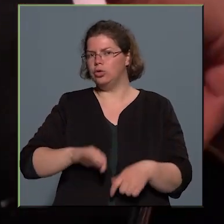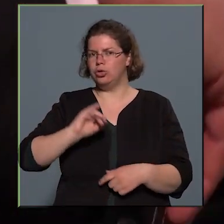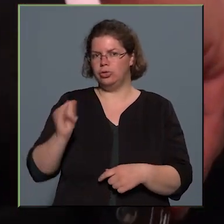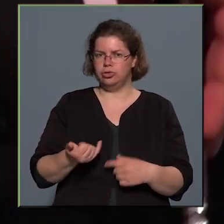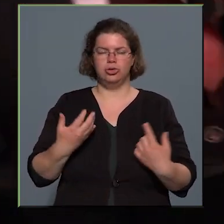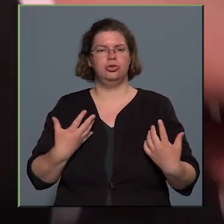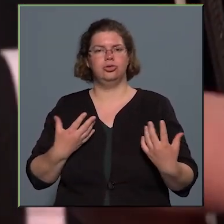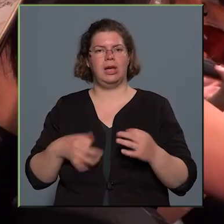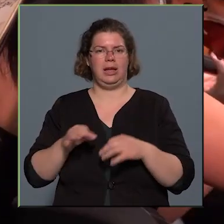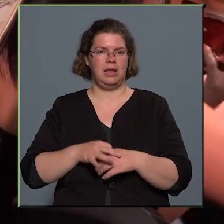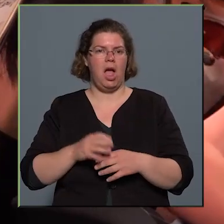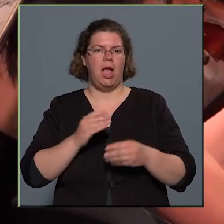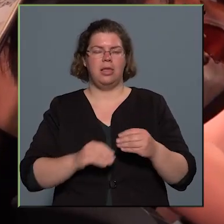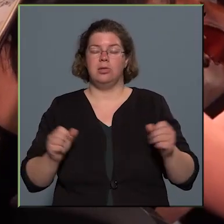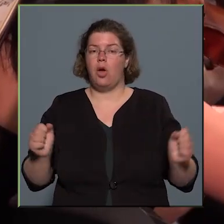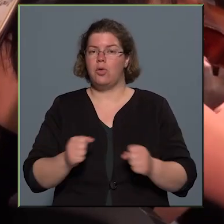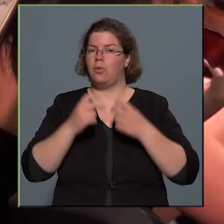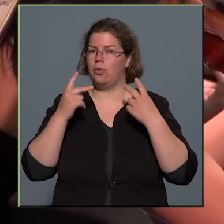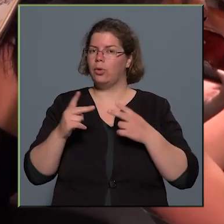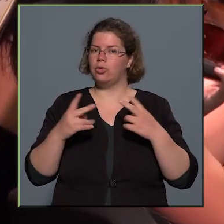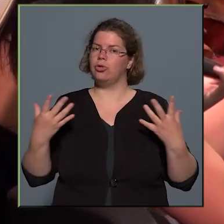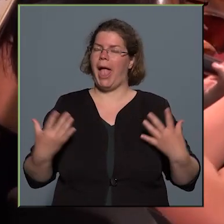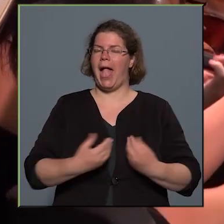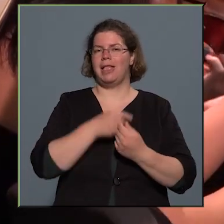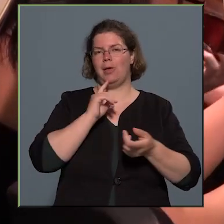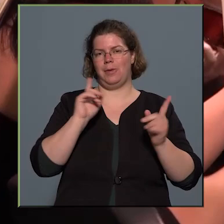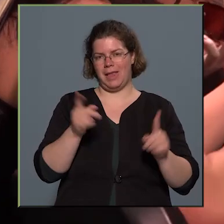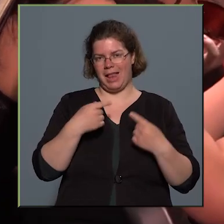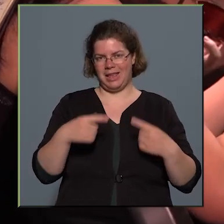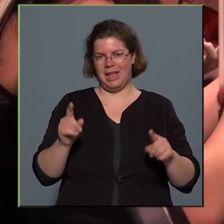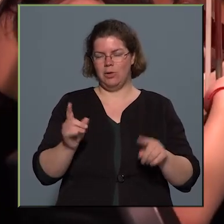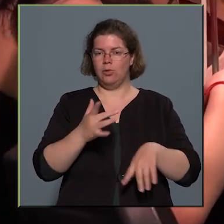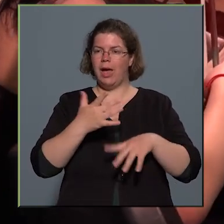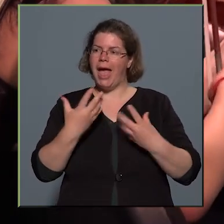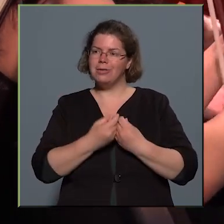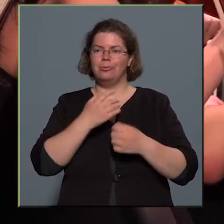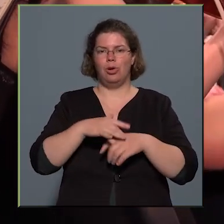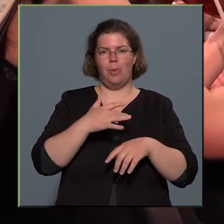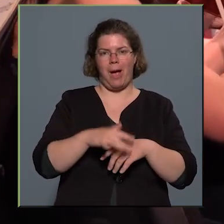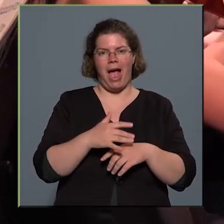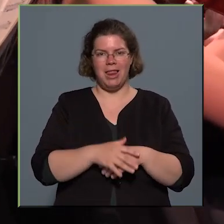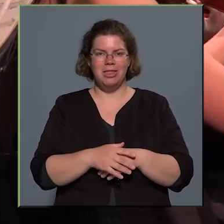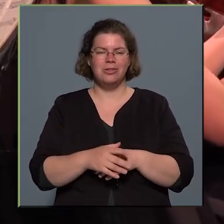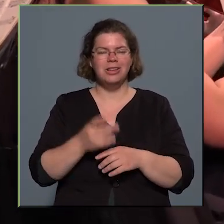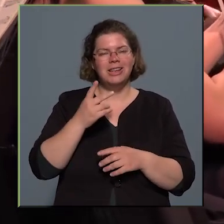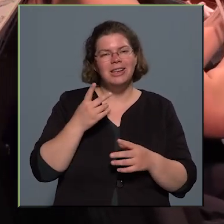Nagyon fontos, hogy együtt zenélünk a gyerekekkel, együtt próbálunk velük, hogy részt vehetnek egy ilyen műsor